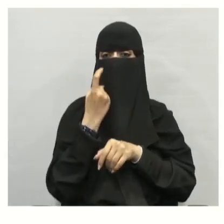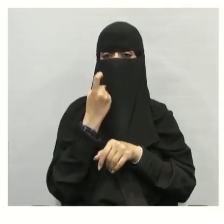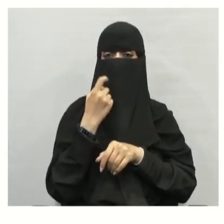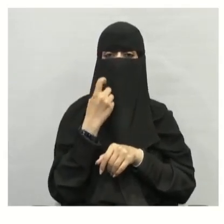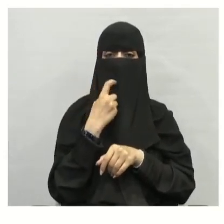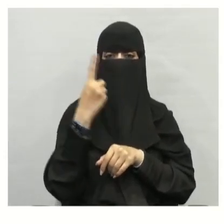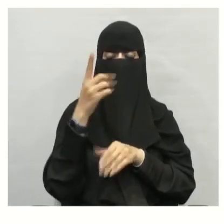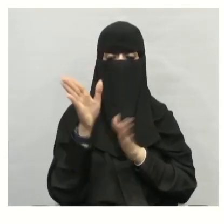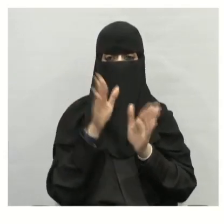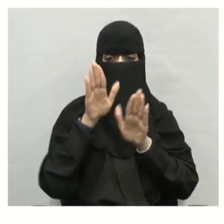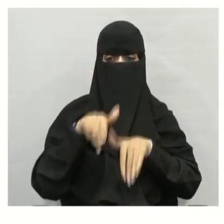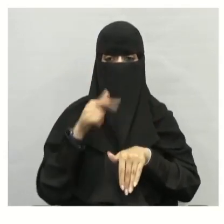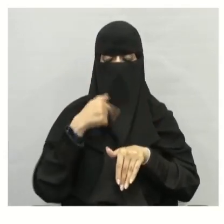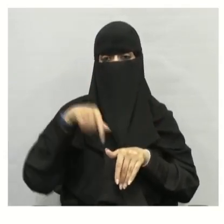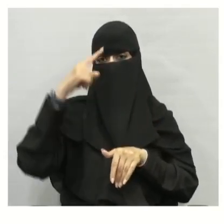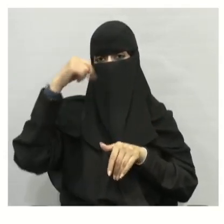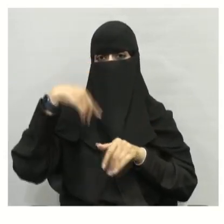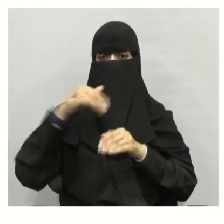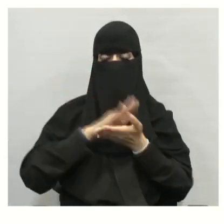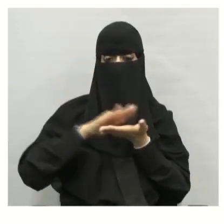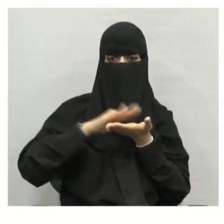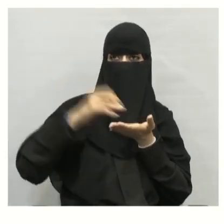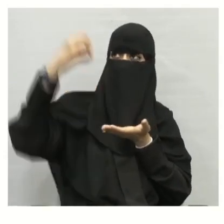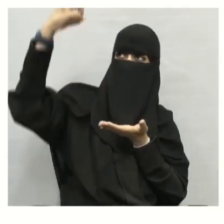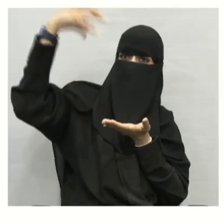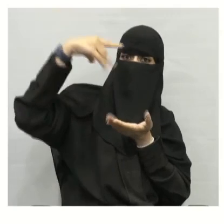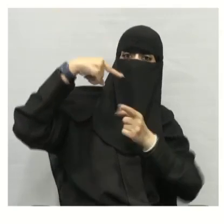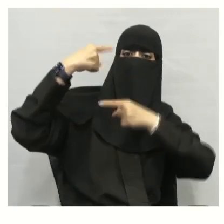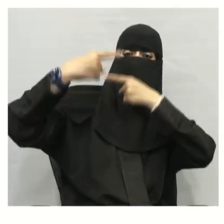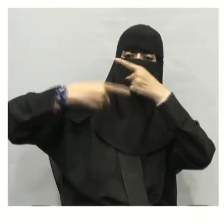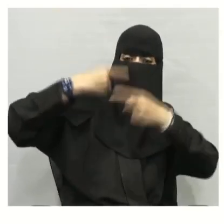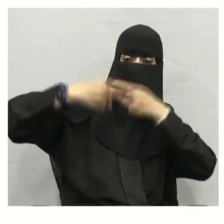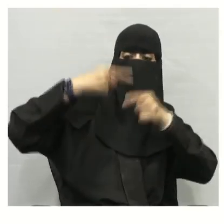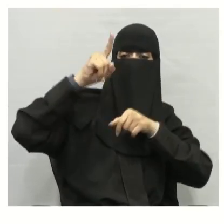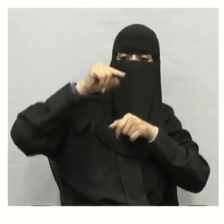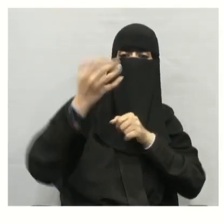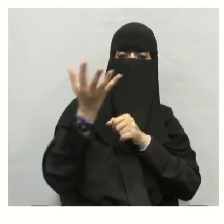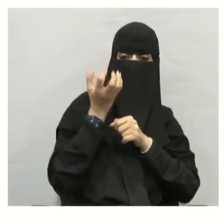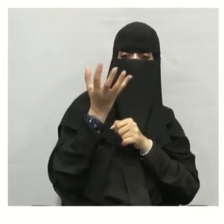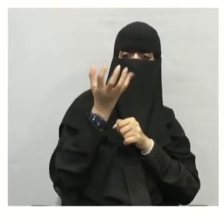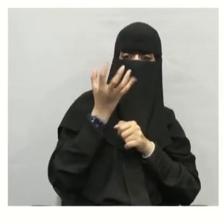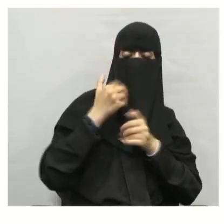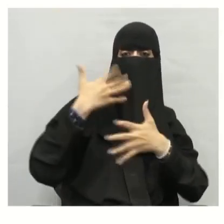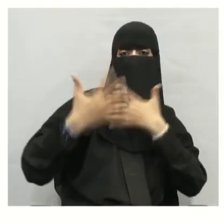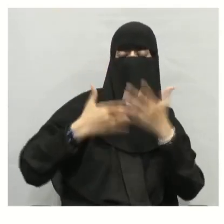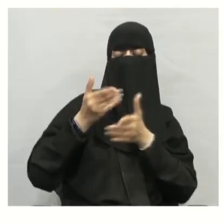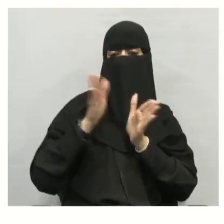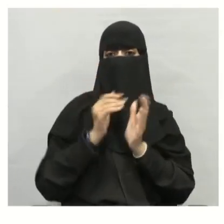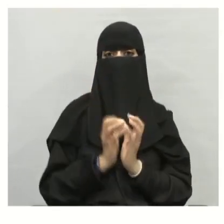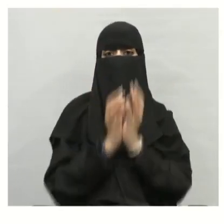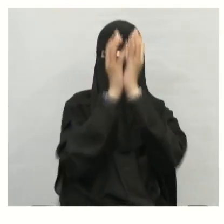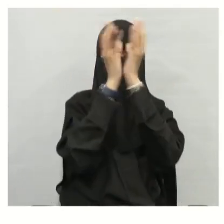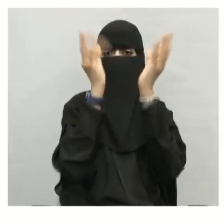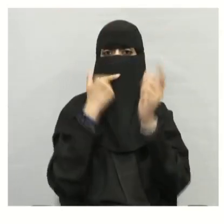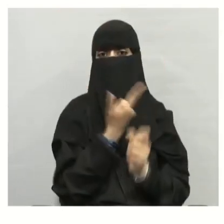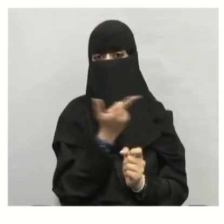مثل الطاقة الشمسية مورد متجدد يعطينا الطاقة كل يوم الأشجار لأن